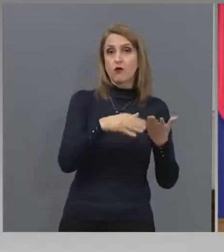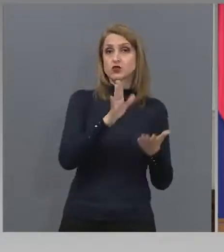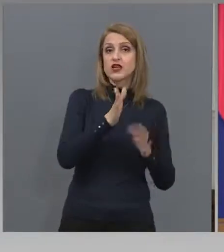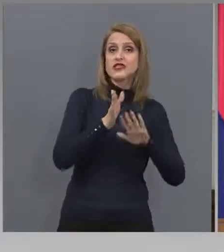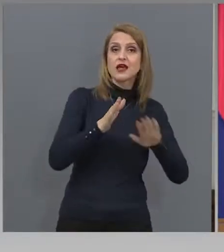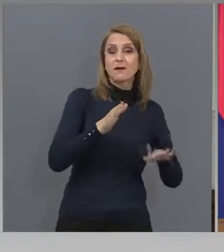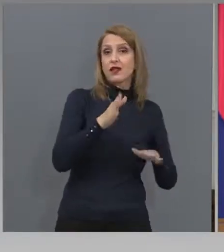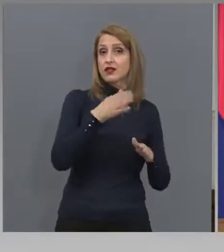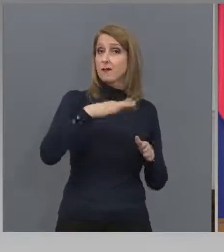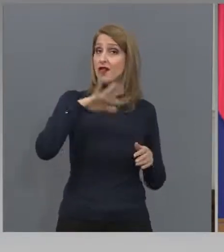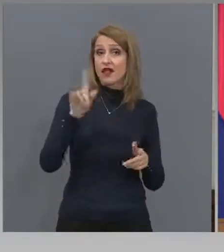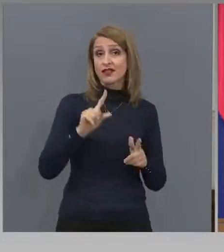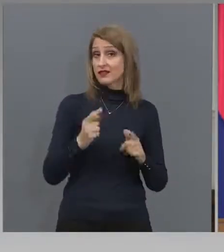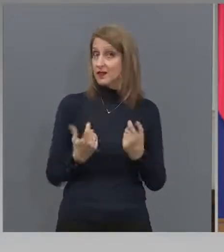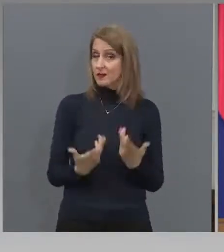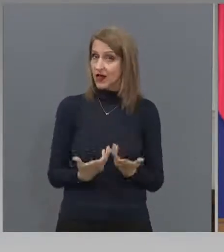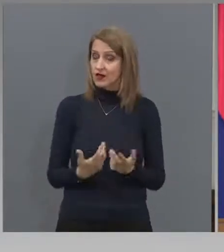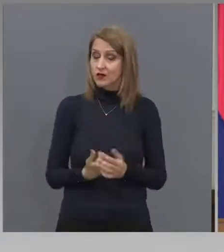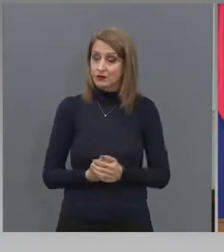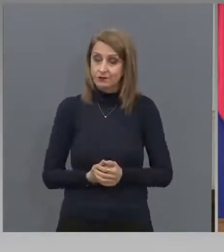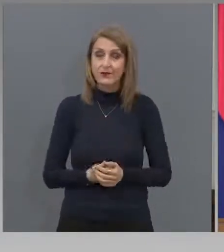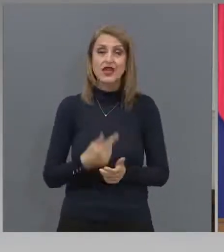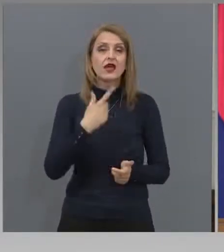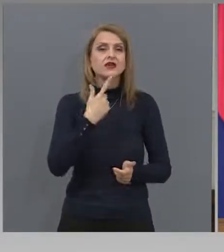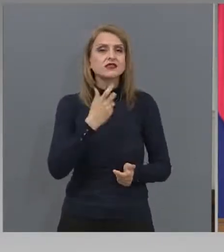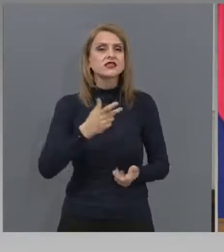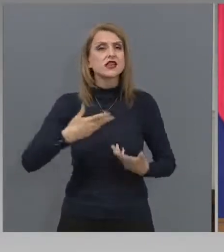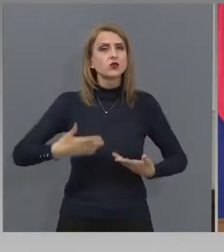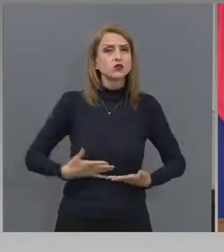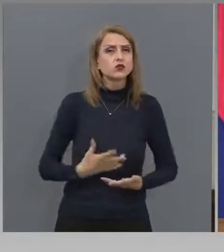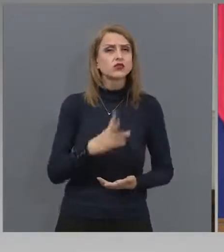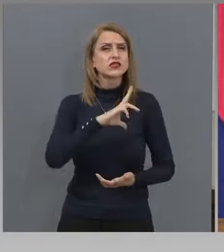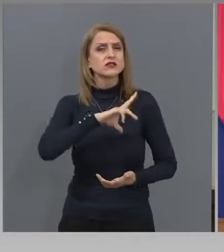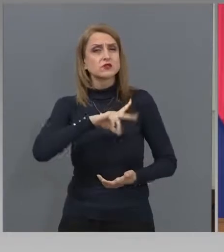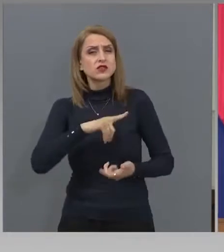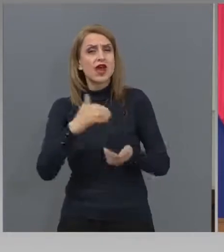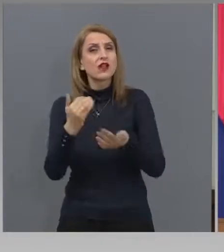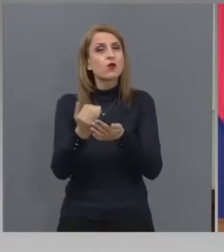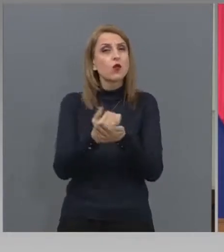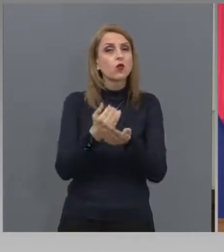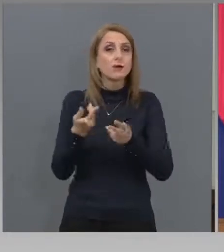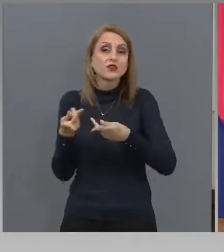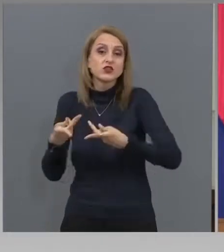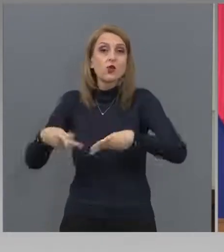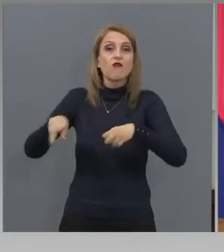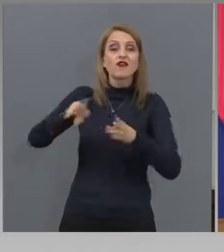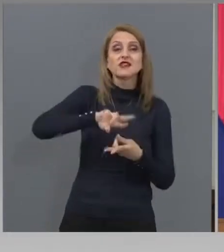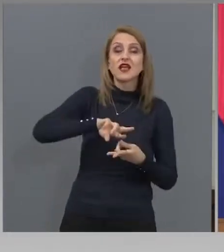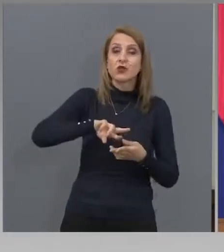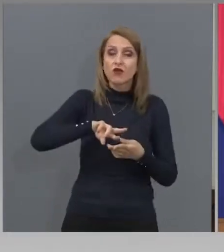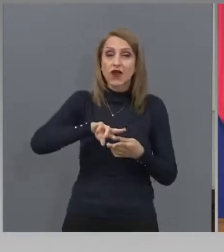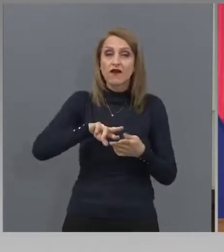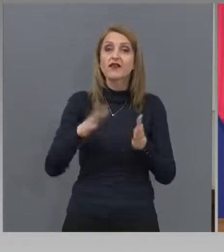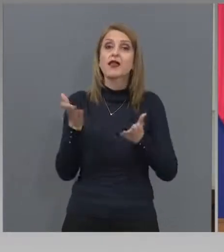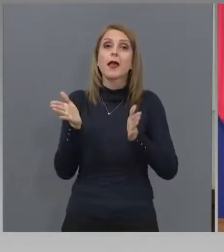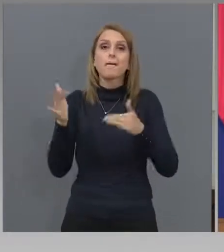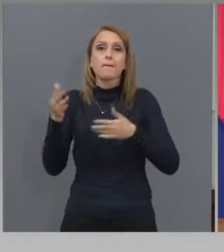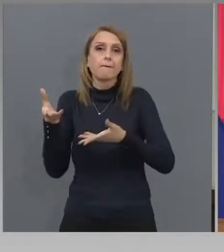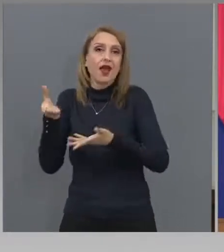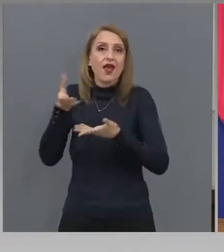За нуждите на социално и комическо възстановяване на нашите партньори, пакет от